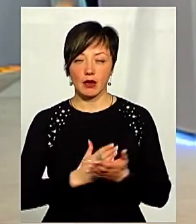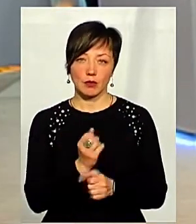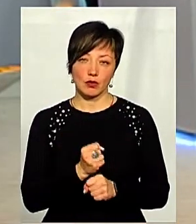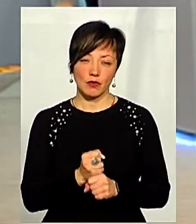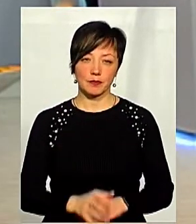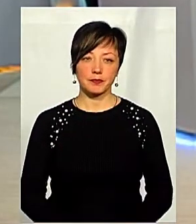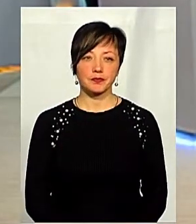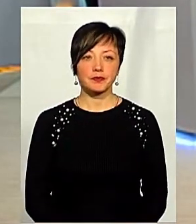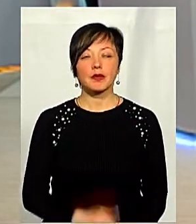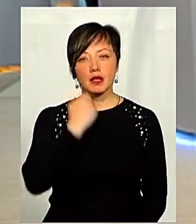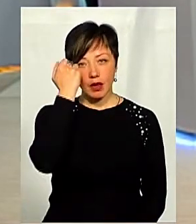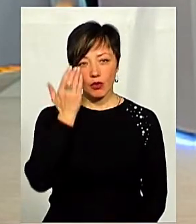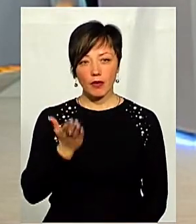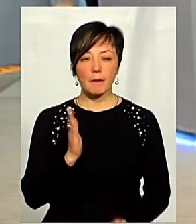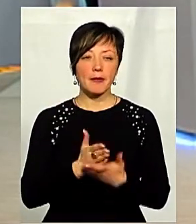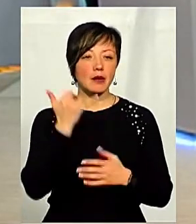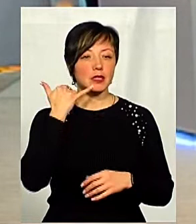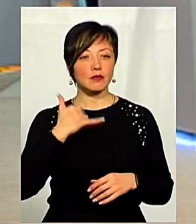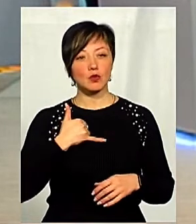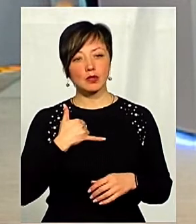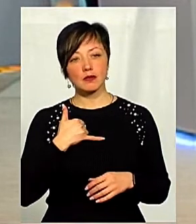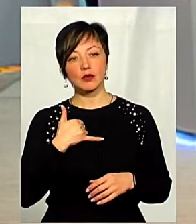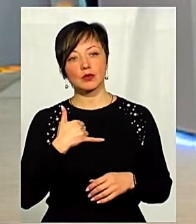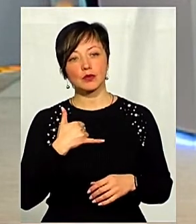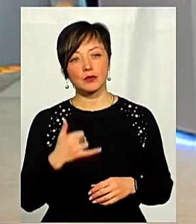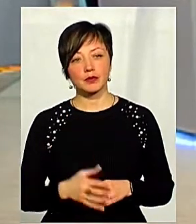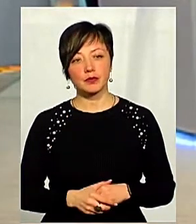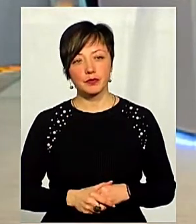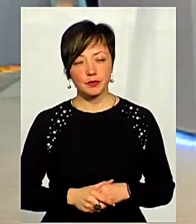працювала. Дякую вам. І маємо телефонний дзвінок, так?